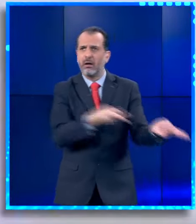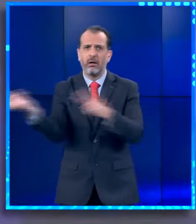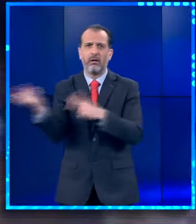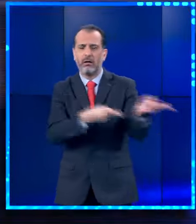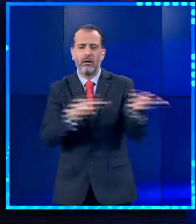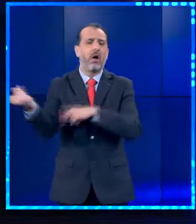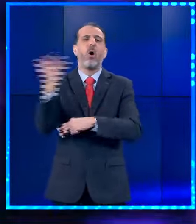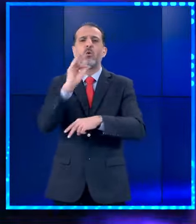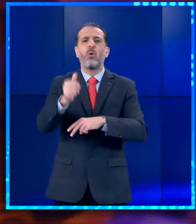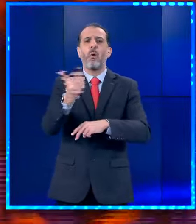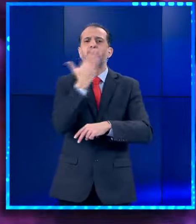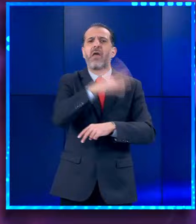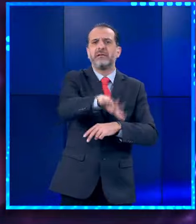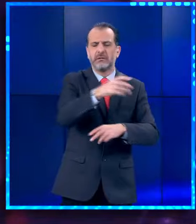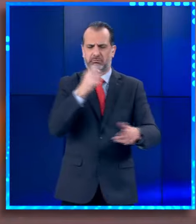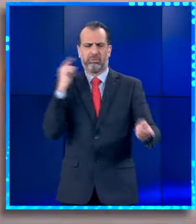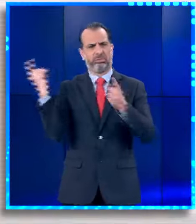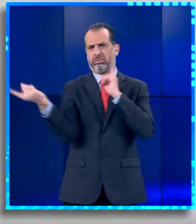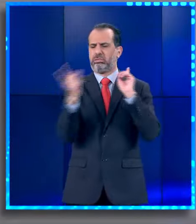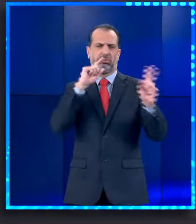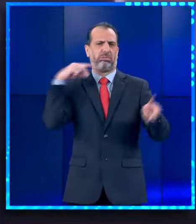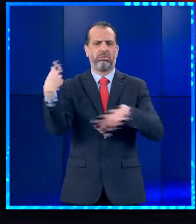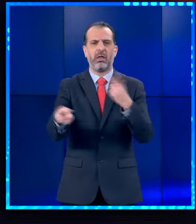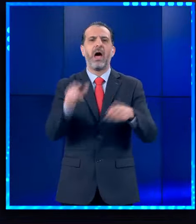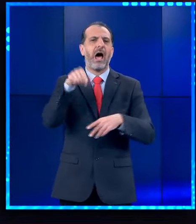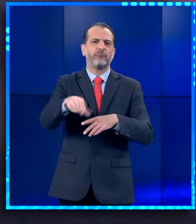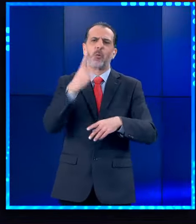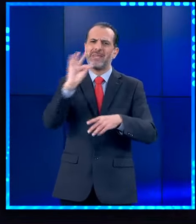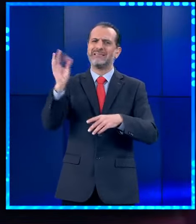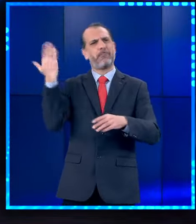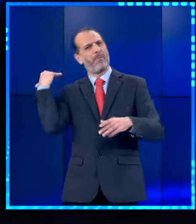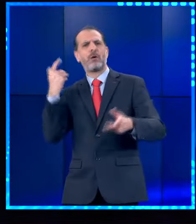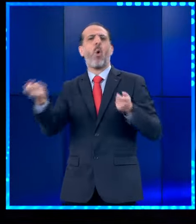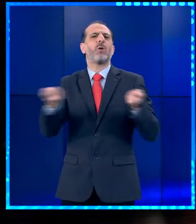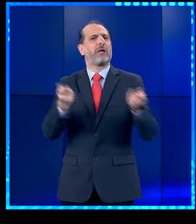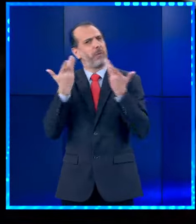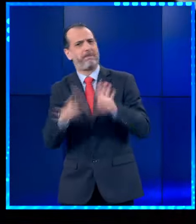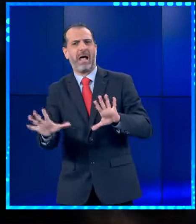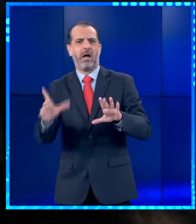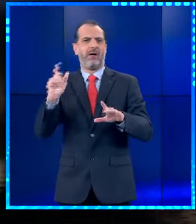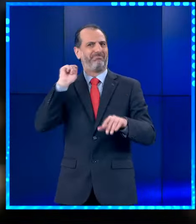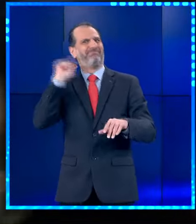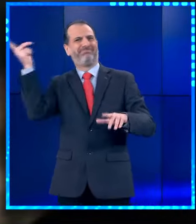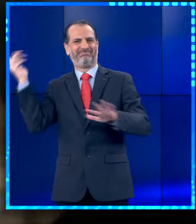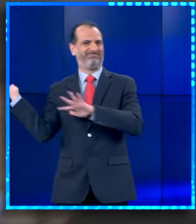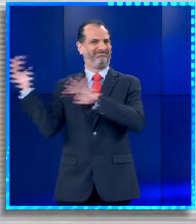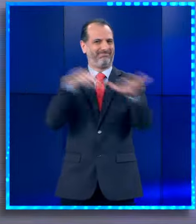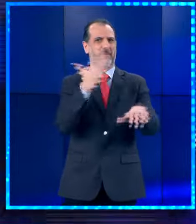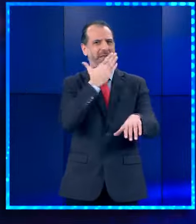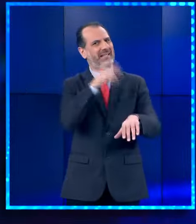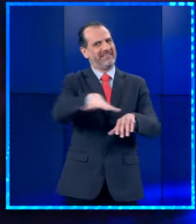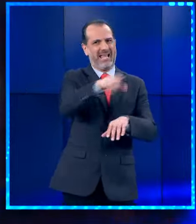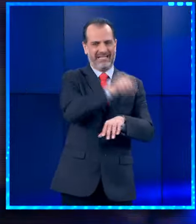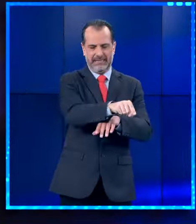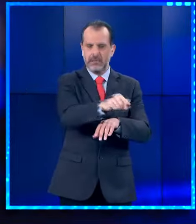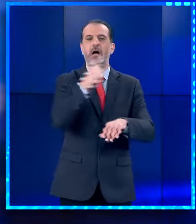μαθητές καθώς όπως είπες και εσύ ήταν οργανωμένη χωροεσπερίδα. Τι έγινε λίγο μετά τη μία και μισή το βράδυ αρκετά παιδιά έρχισαν να μην